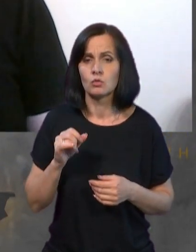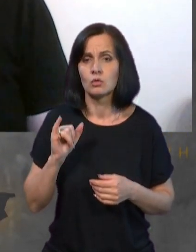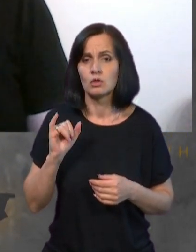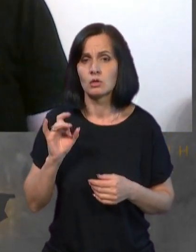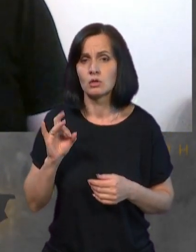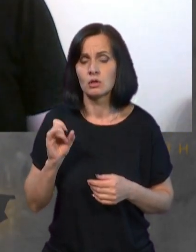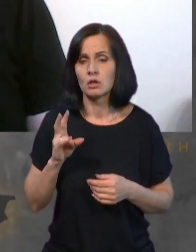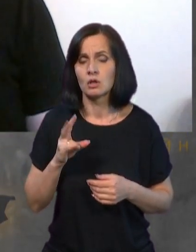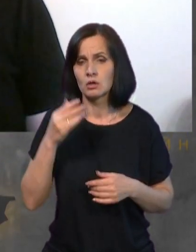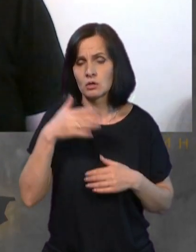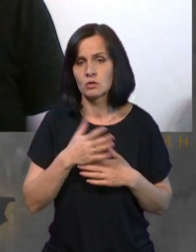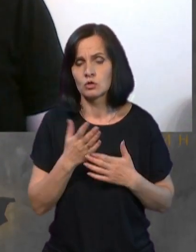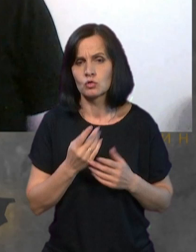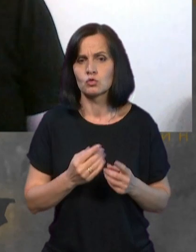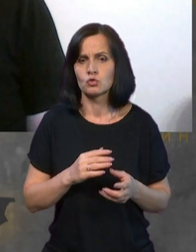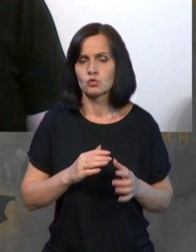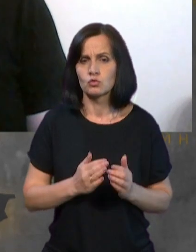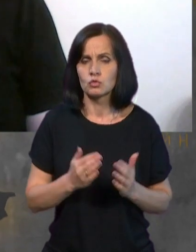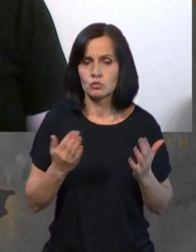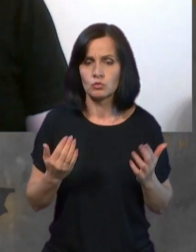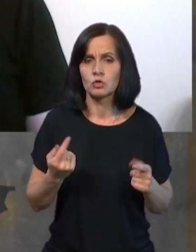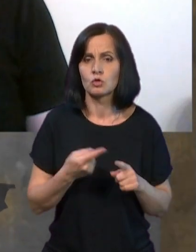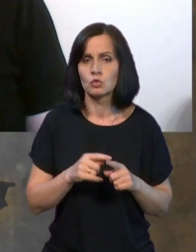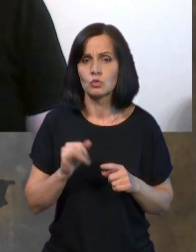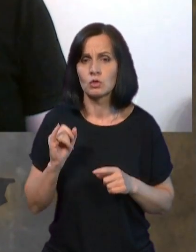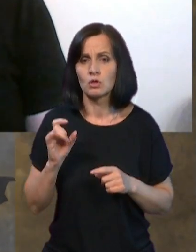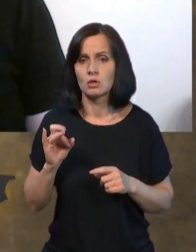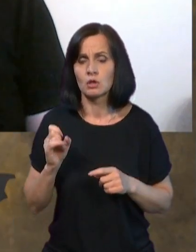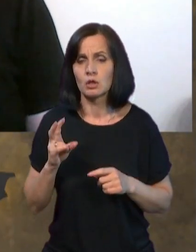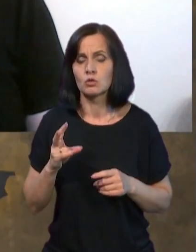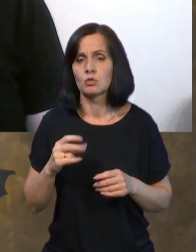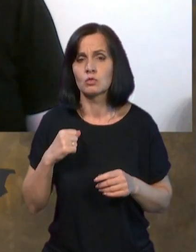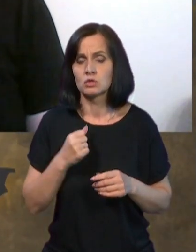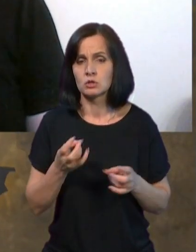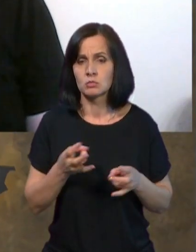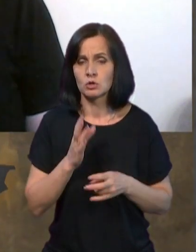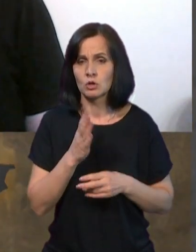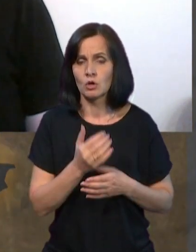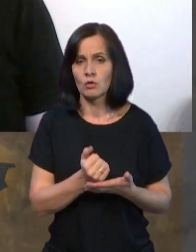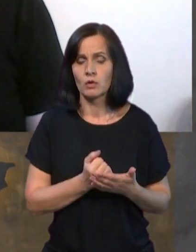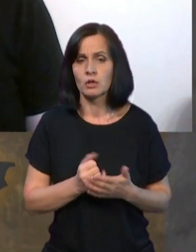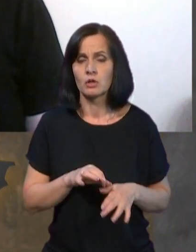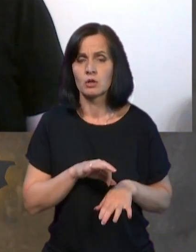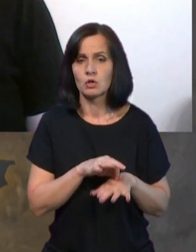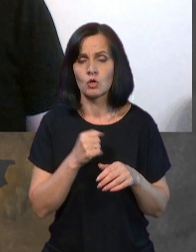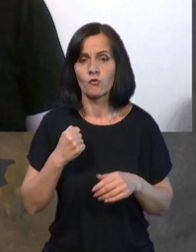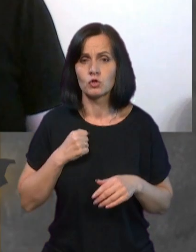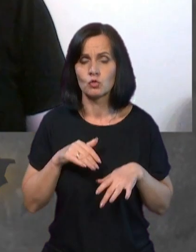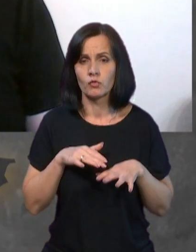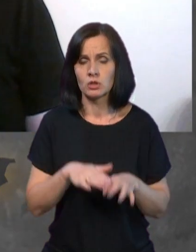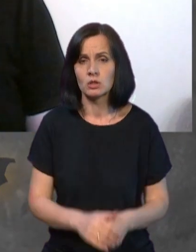масштабується, розгорнеться, то Ірану самому потрібні будуть якісь ресурси для ведення військових дій.